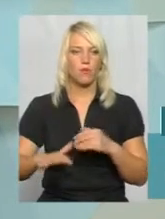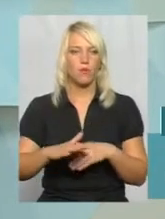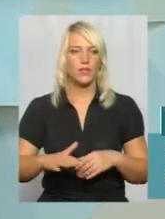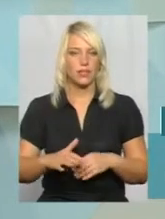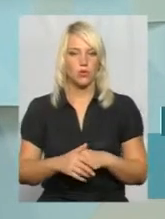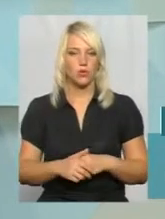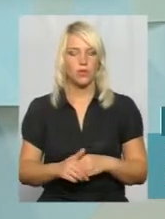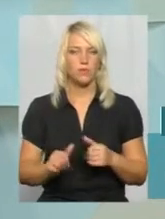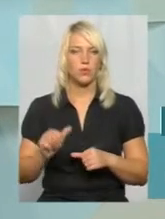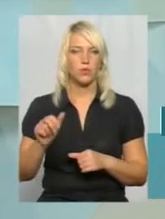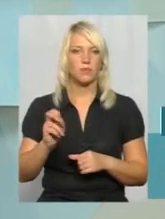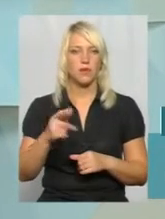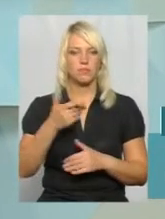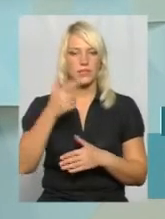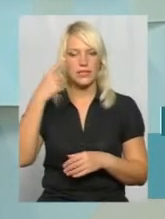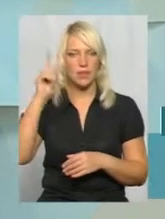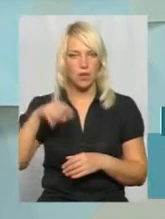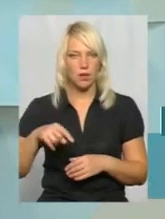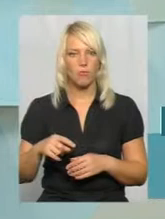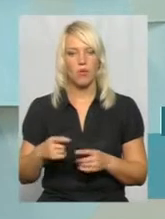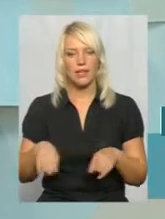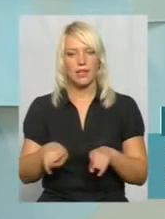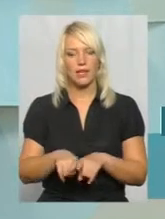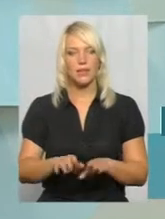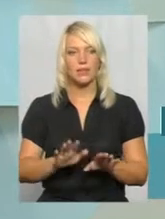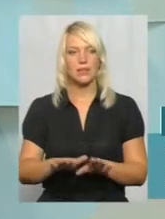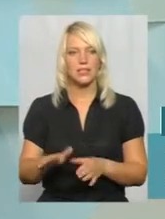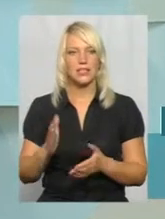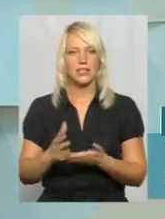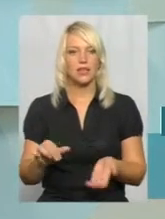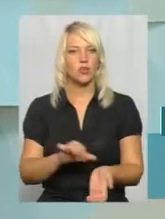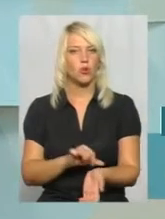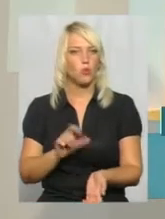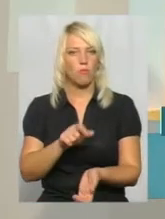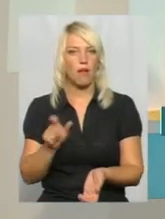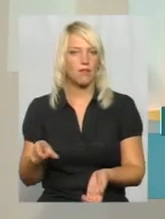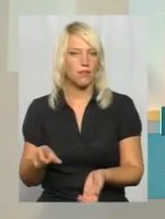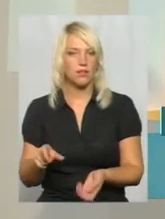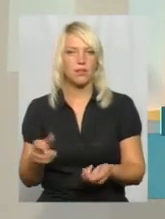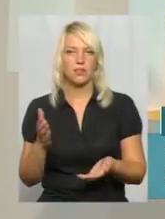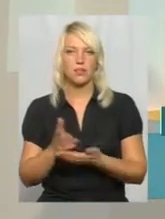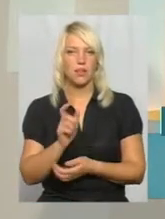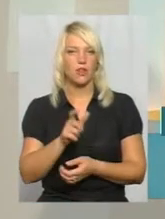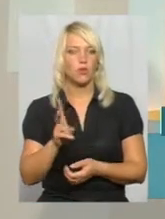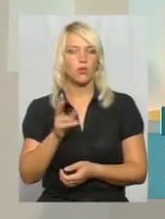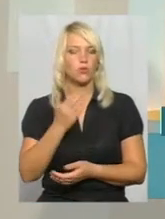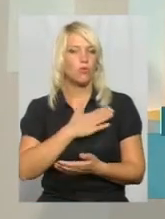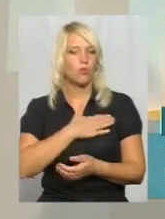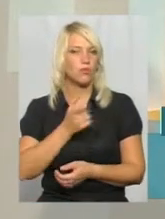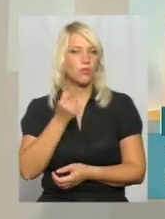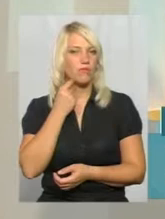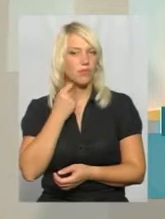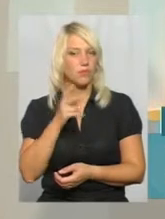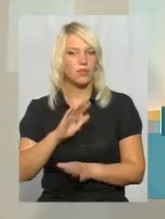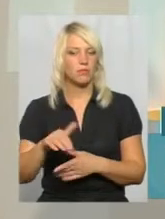Зокрема, як ми знаємо, в таких місцях часто є і наркомани, і люди, які люблять випити і після себе